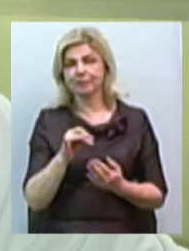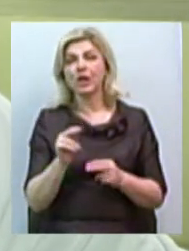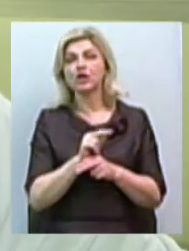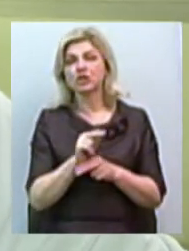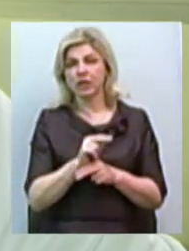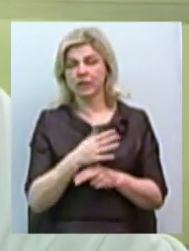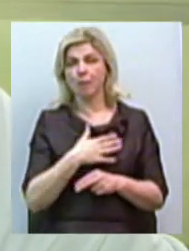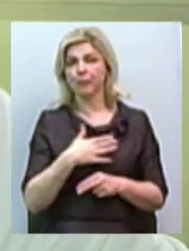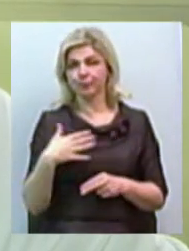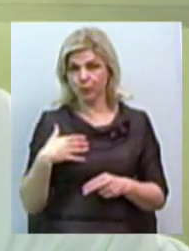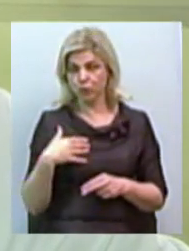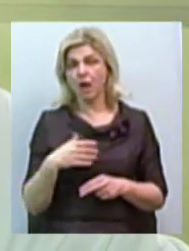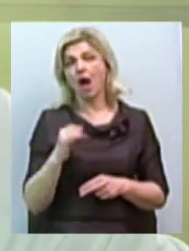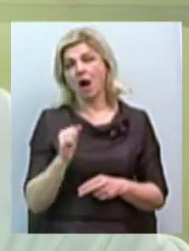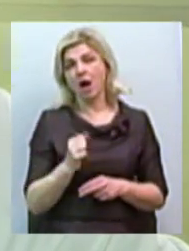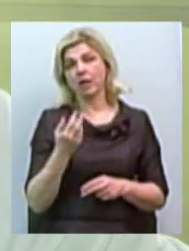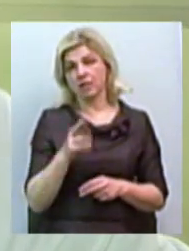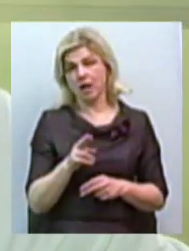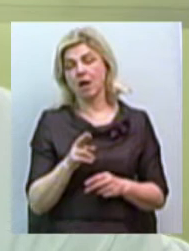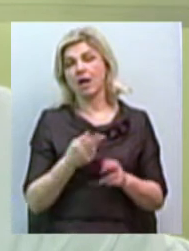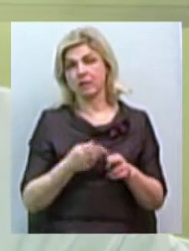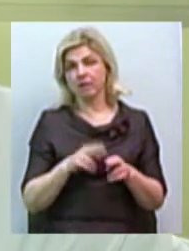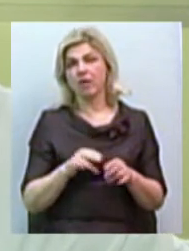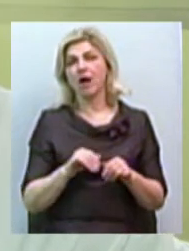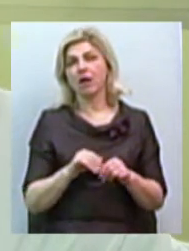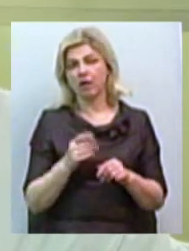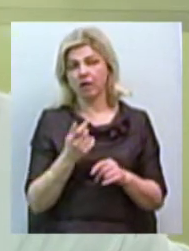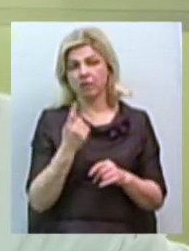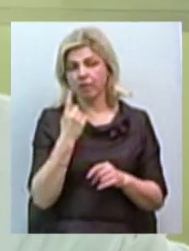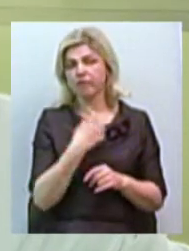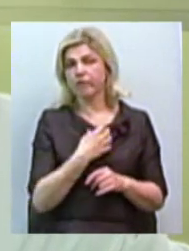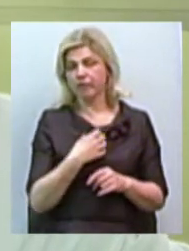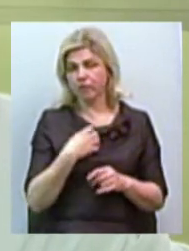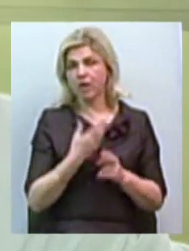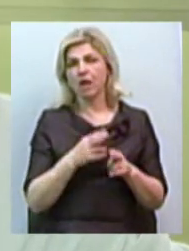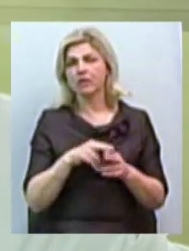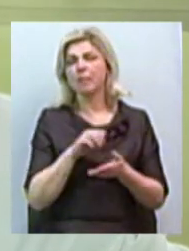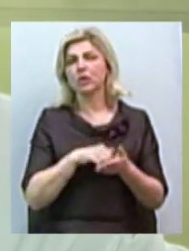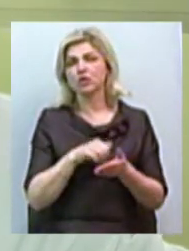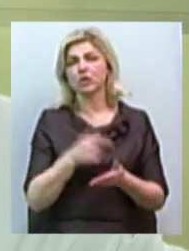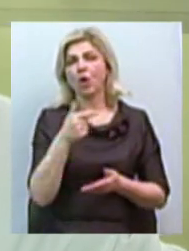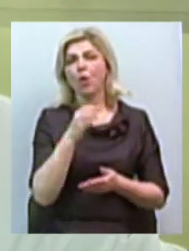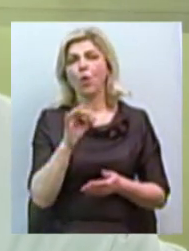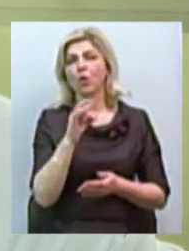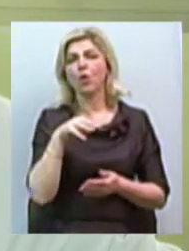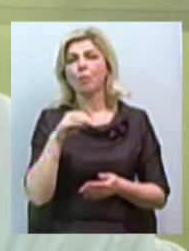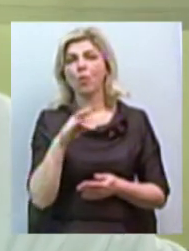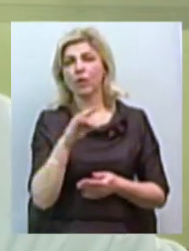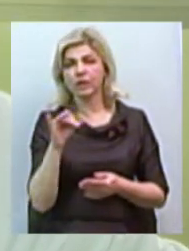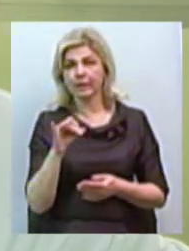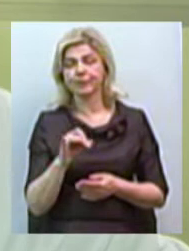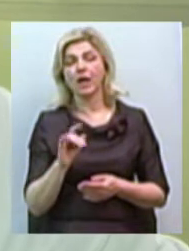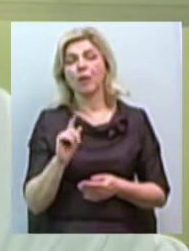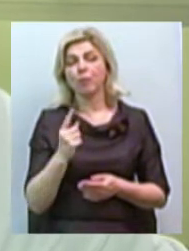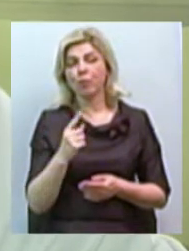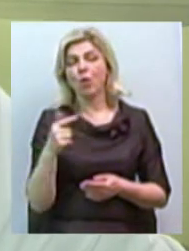залози найбільш розвинутої теорії є гормональні причини. А так, як на